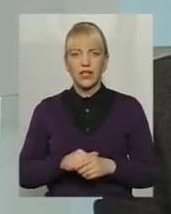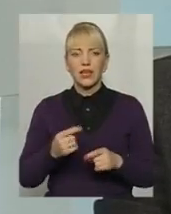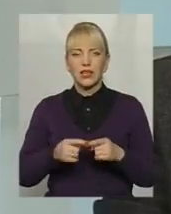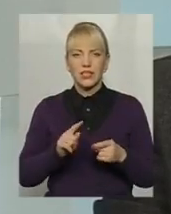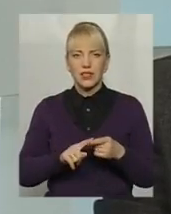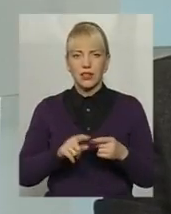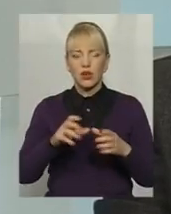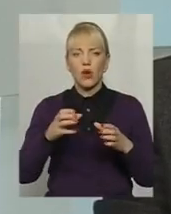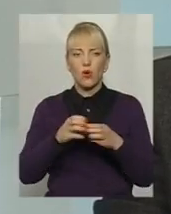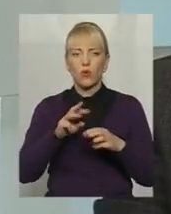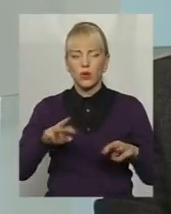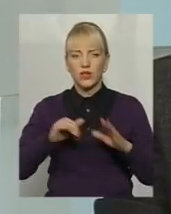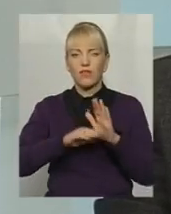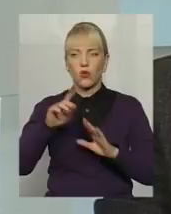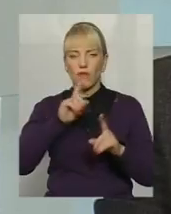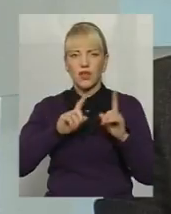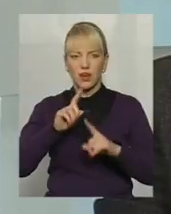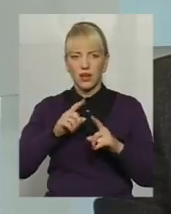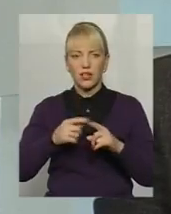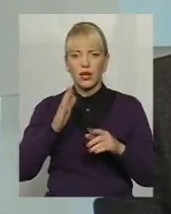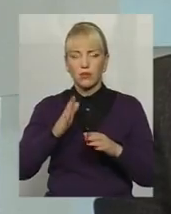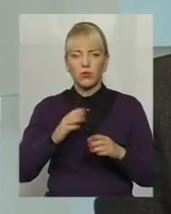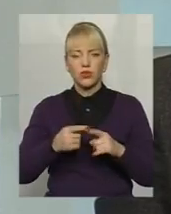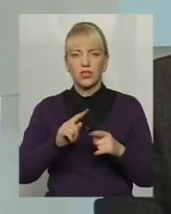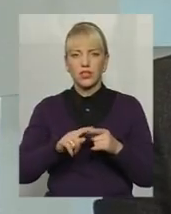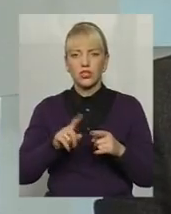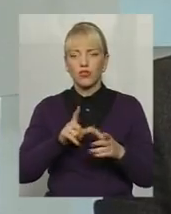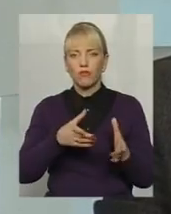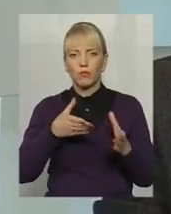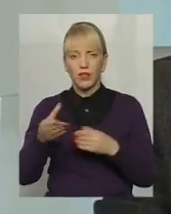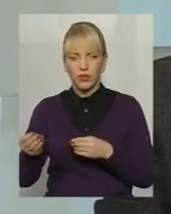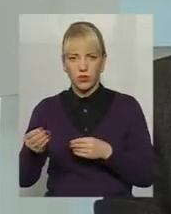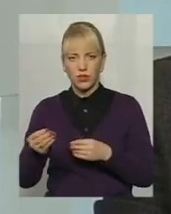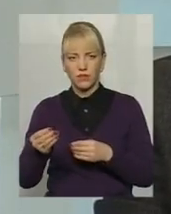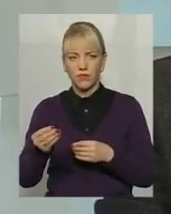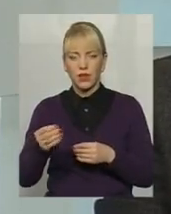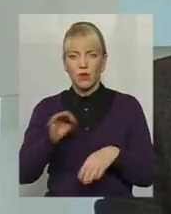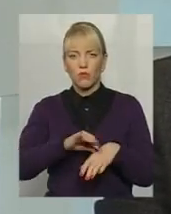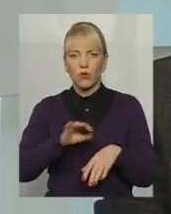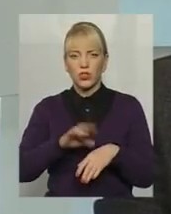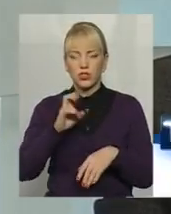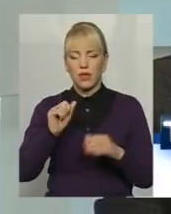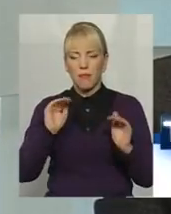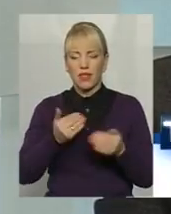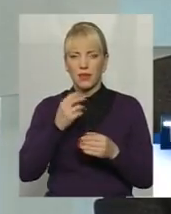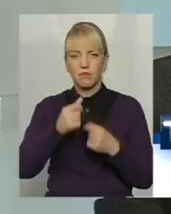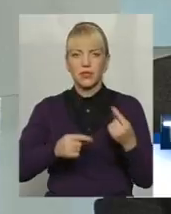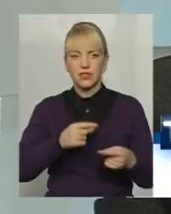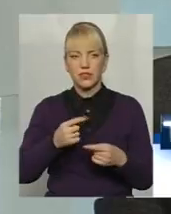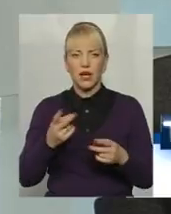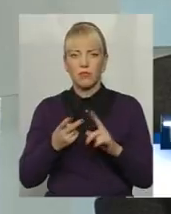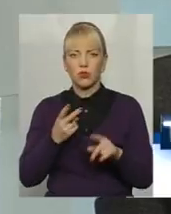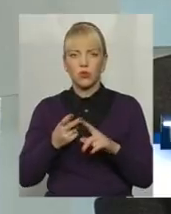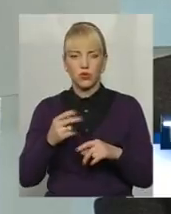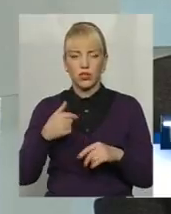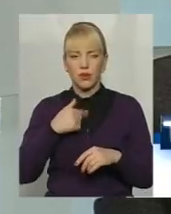уряд і Верховна Рада знайдуть такі важки, які не вплинуть боляче на малий бізнес. По-перше, а по-друге, я